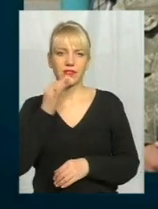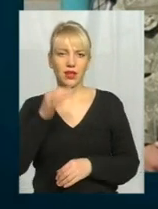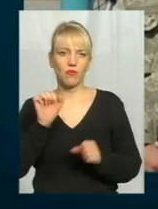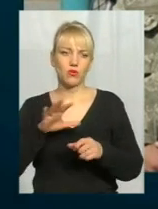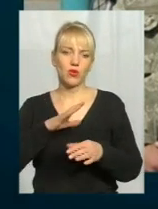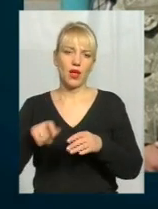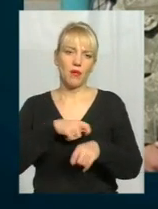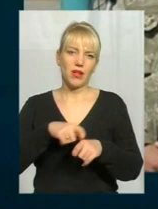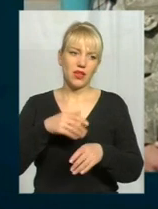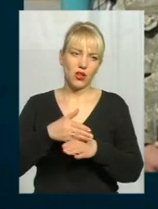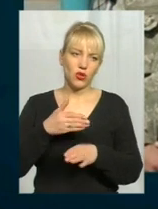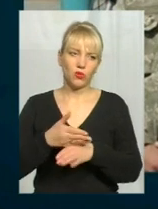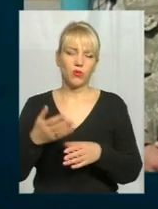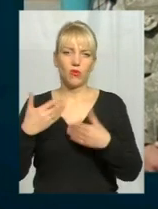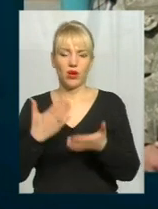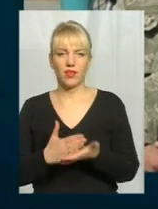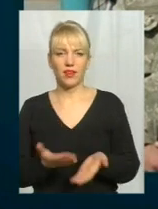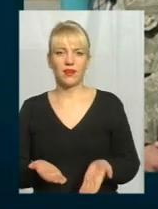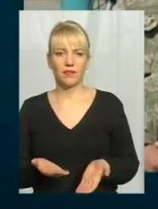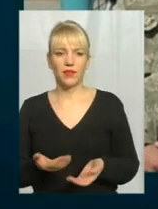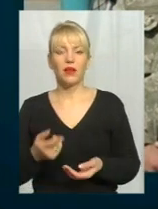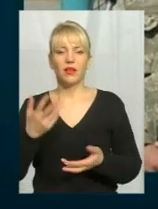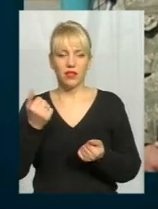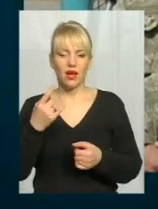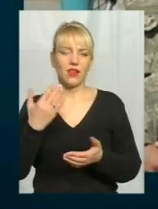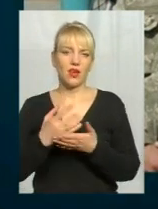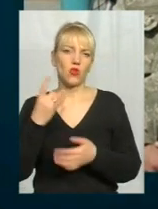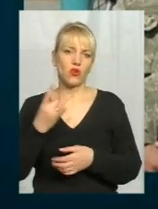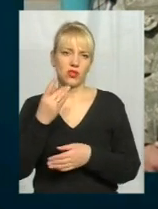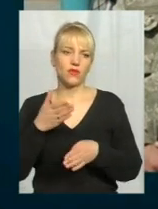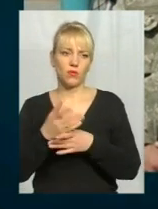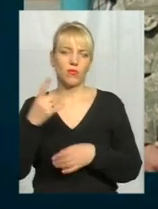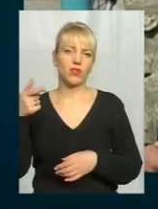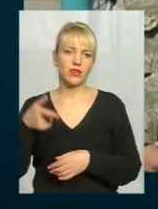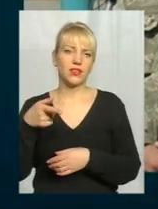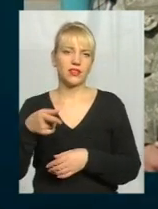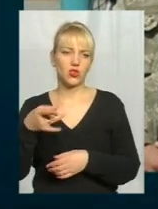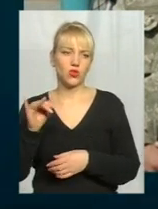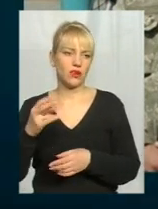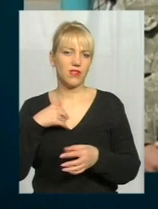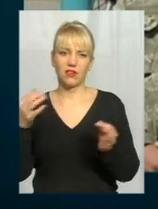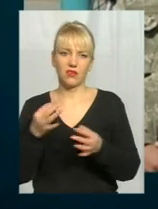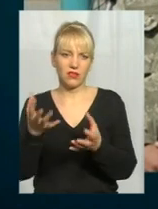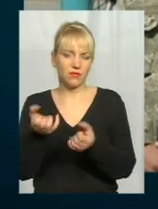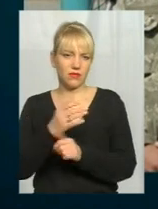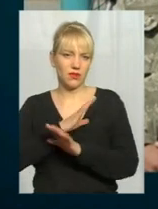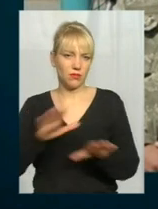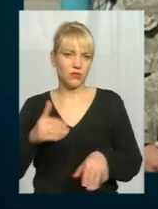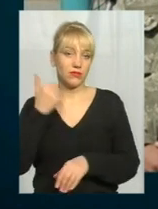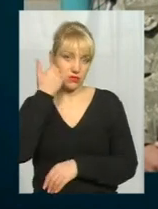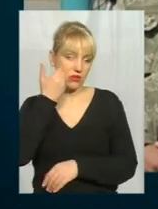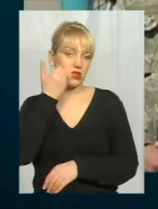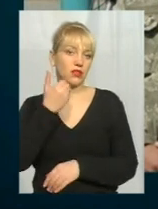там матеріальна допомога є? Ні, ну, є там 1 разу 2 тисячі гривень допомоги, але я не разу теж не прав. Бо спитно,